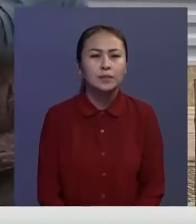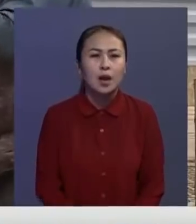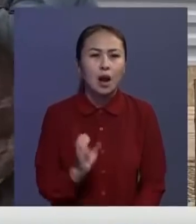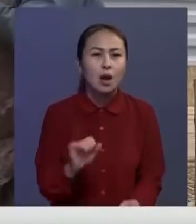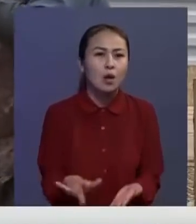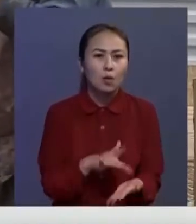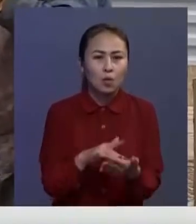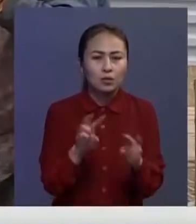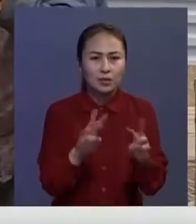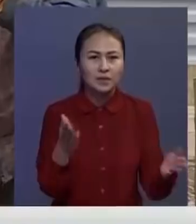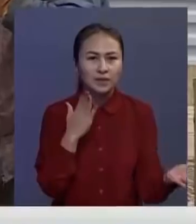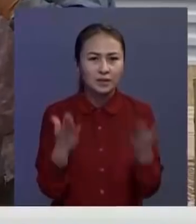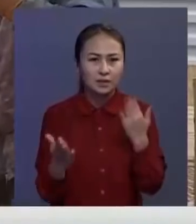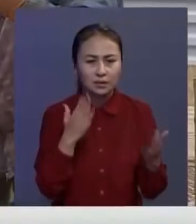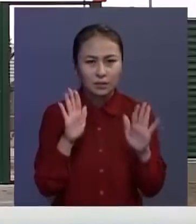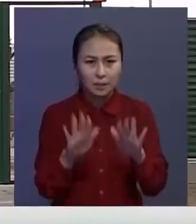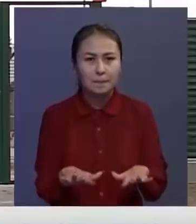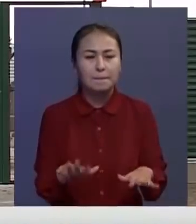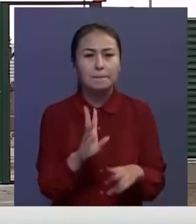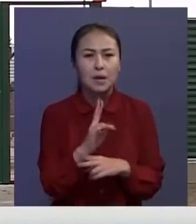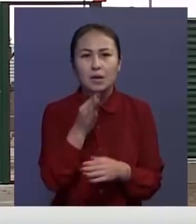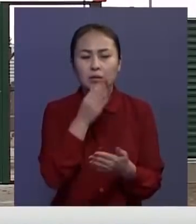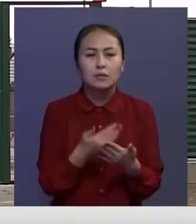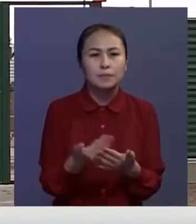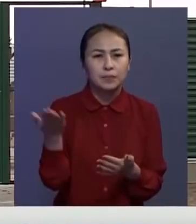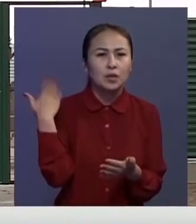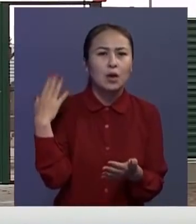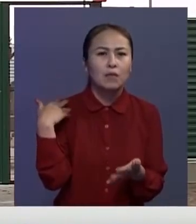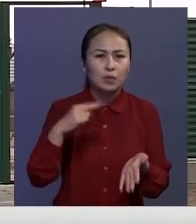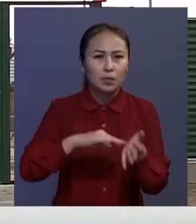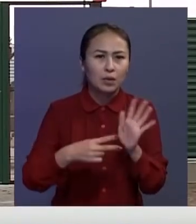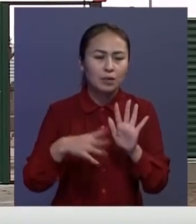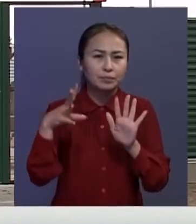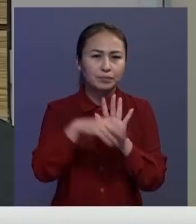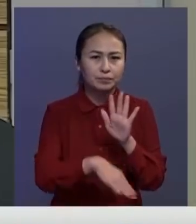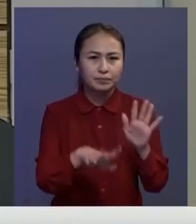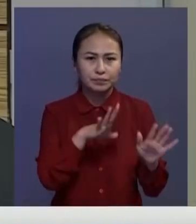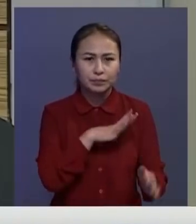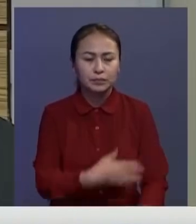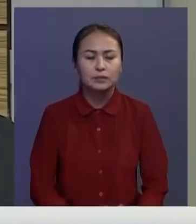қалалыға әкімдік фитнес орталық құрылысы парк салын байтырып, жоспарға еңгізілгенін алға тартатты.